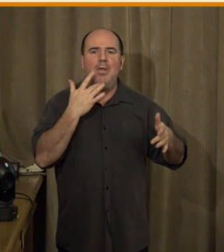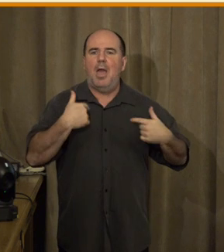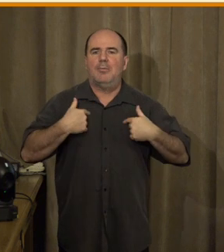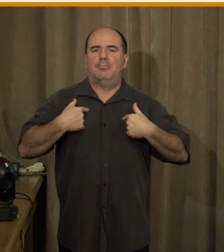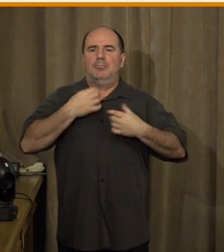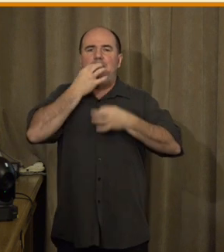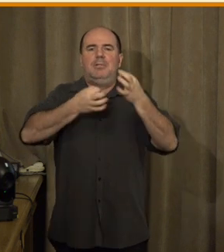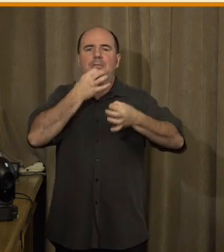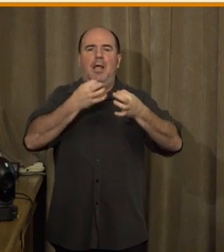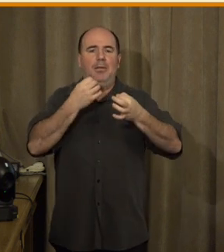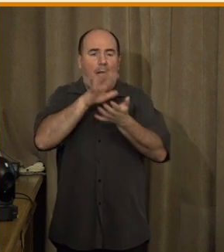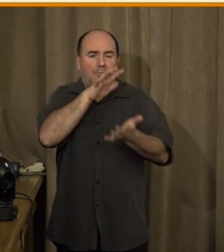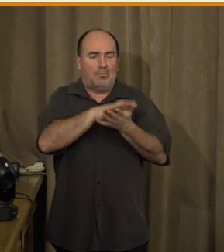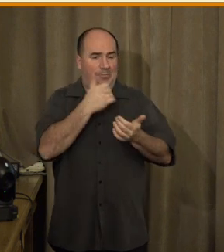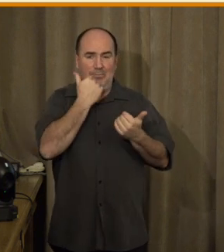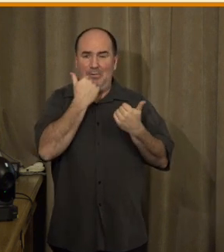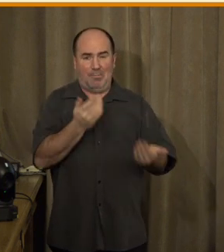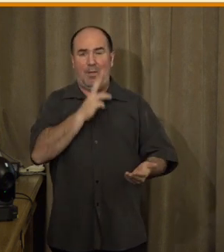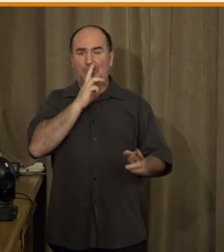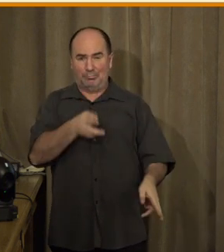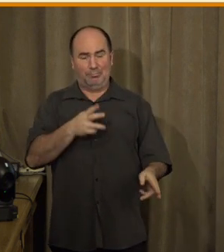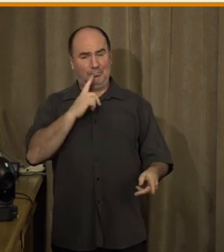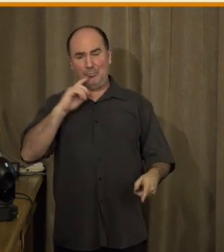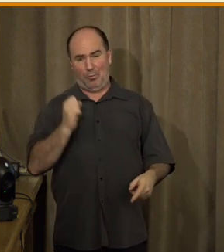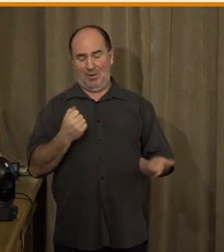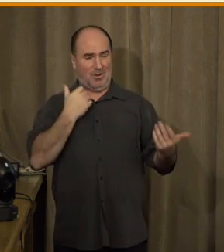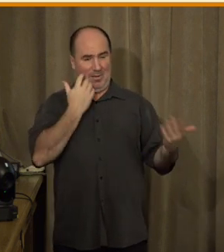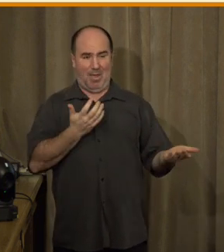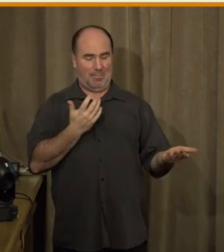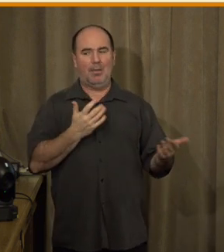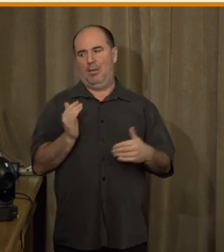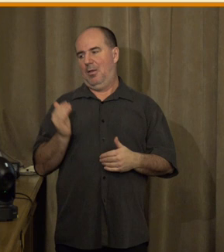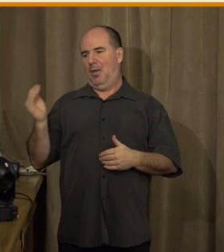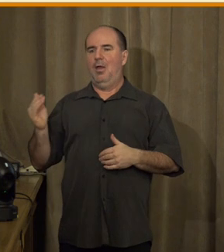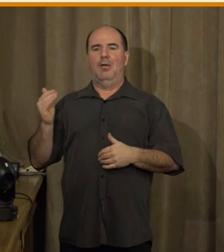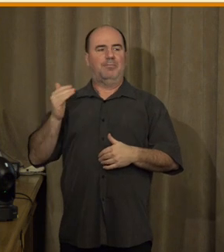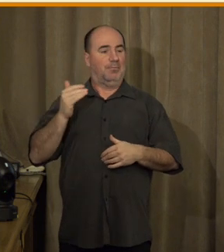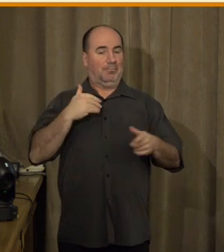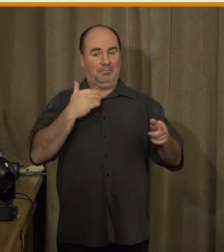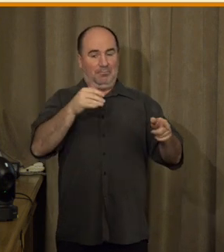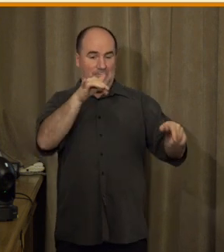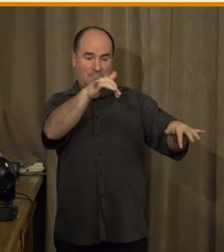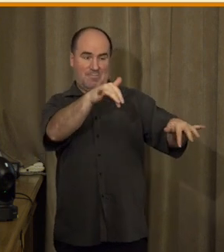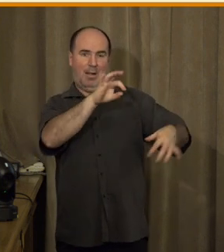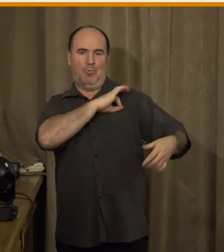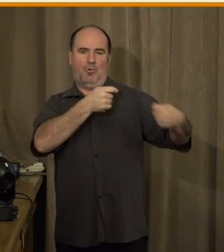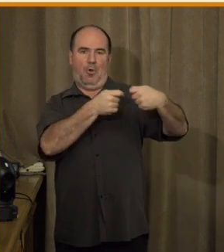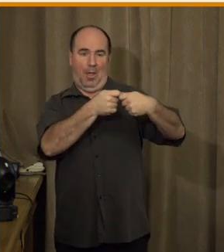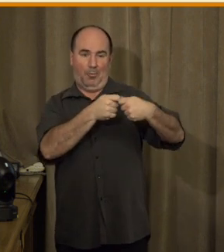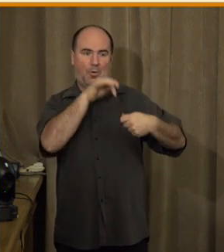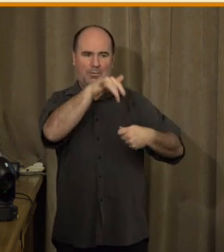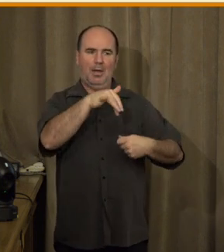data skutečně nemáme. Vlastně s kolegou, který je tady přítomen, který je certifikovaným odborníkem na přístupnost obecně,